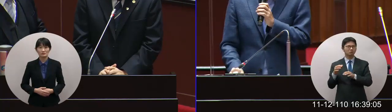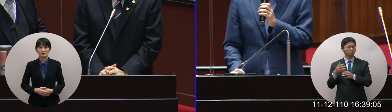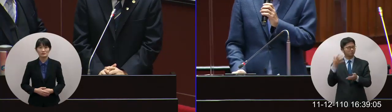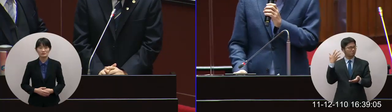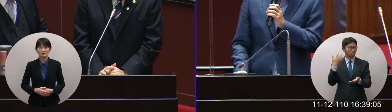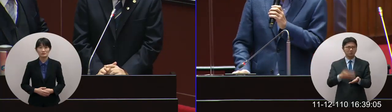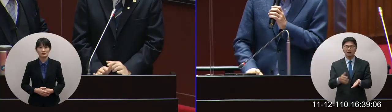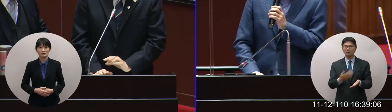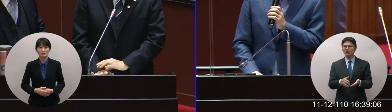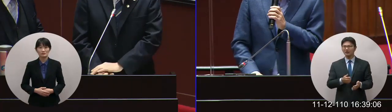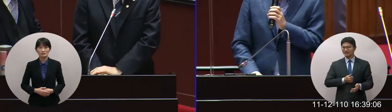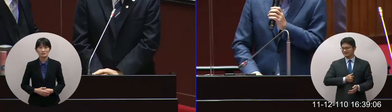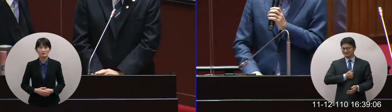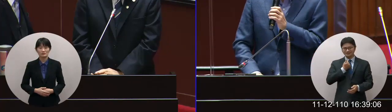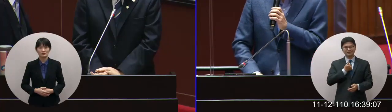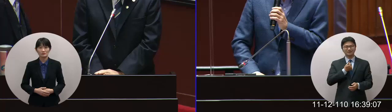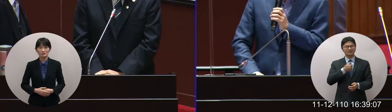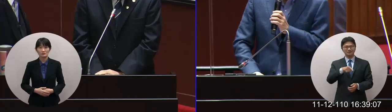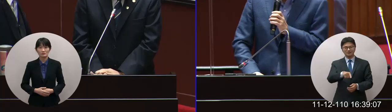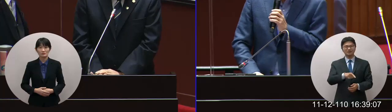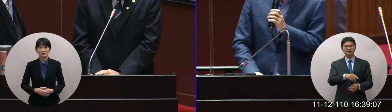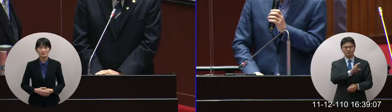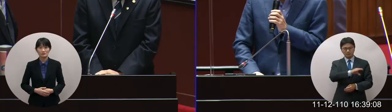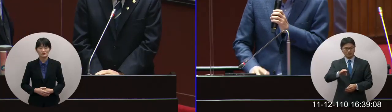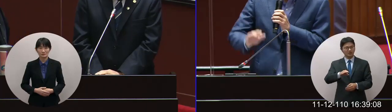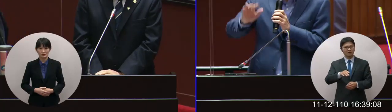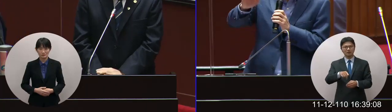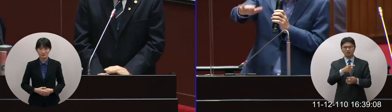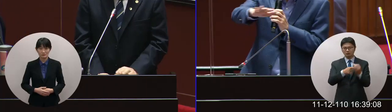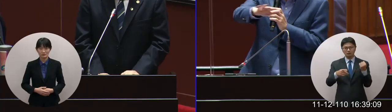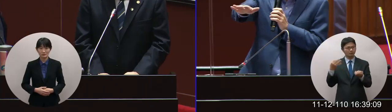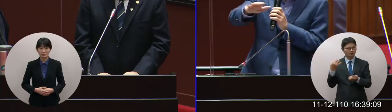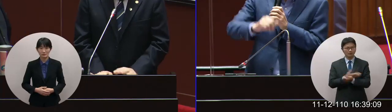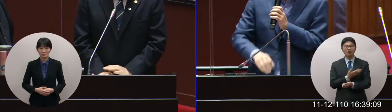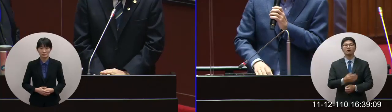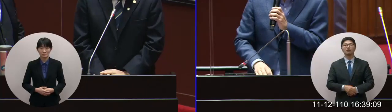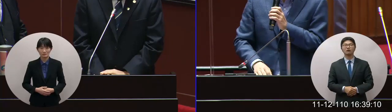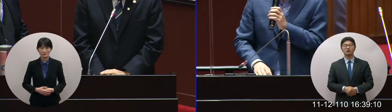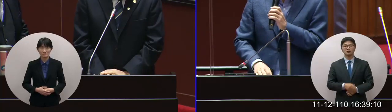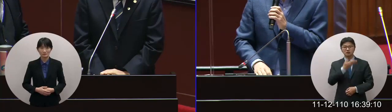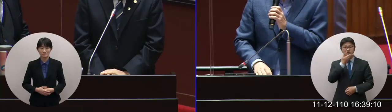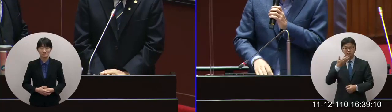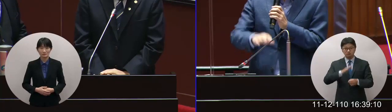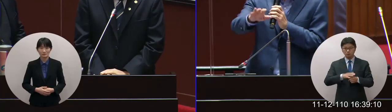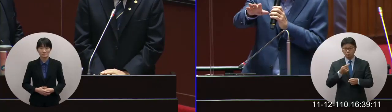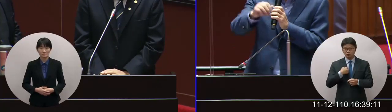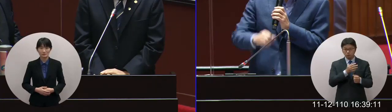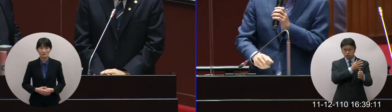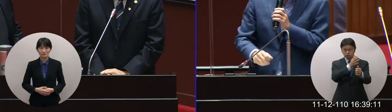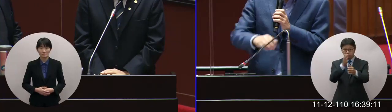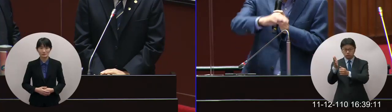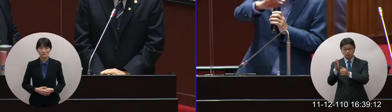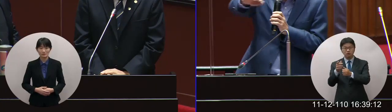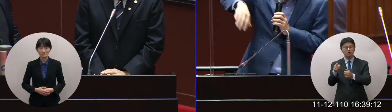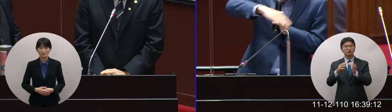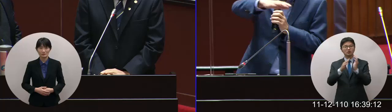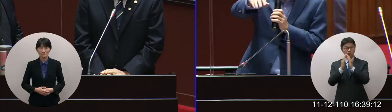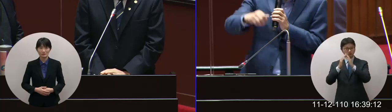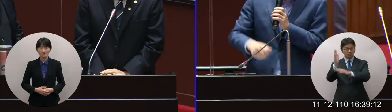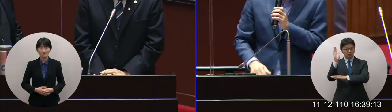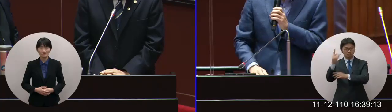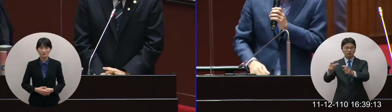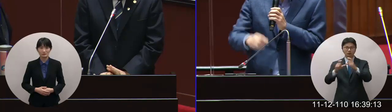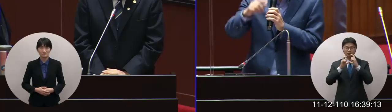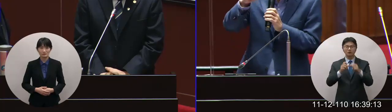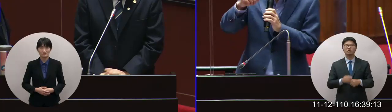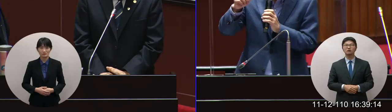停車位不足的是真的是現在的問題在青浦我們去調查跟桃園市政府調查青浦